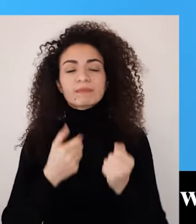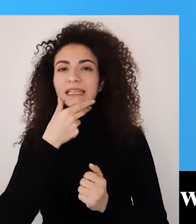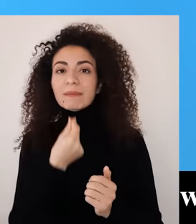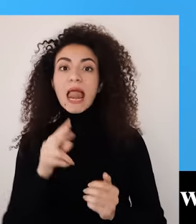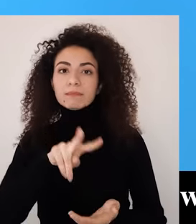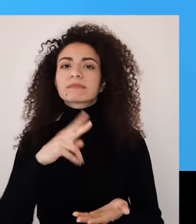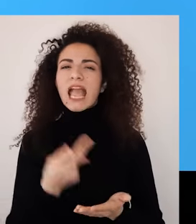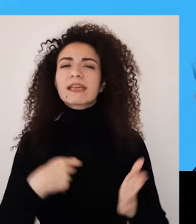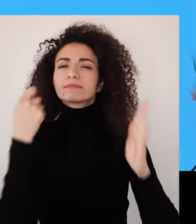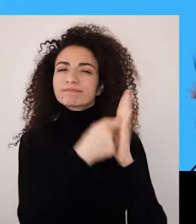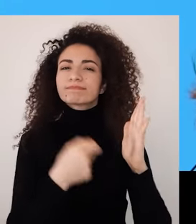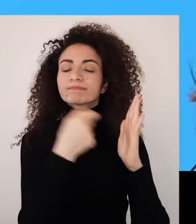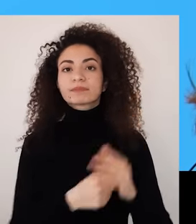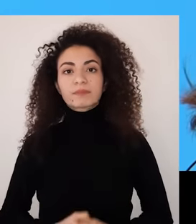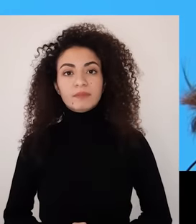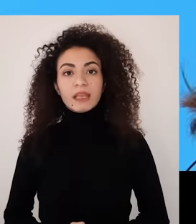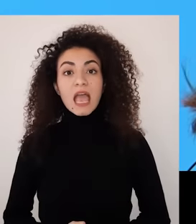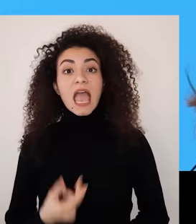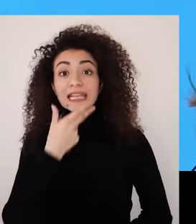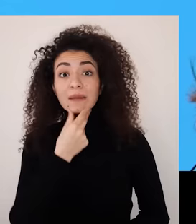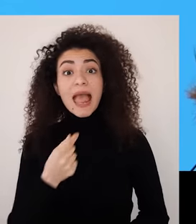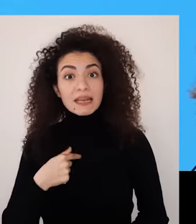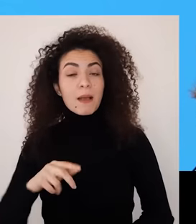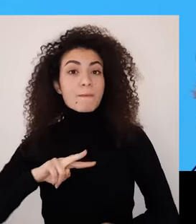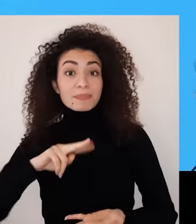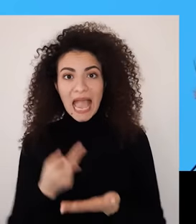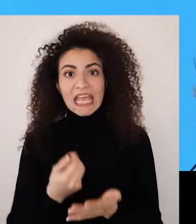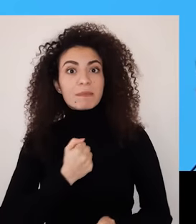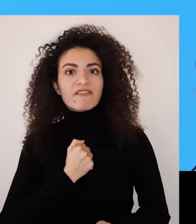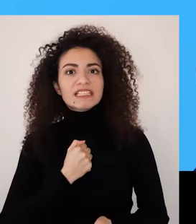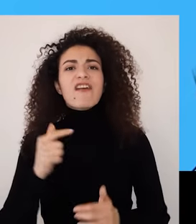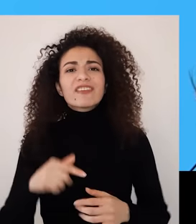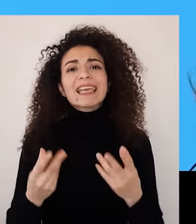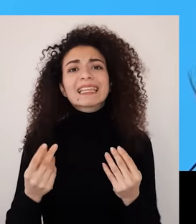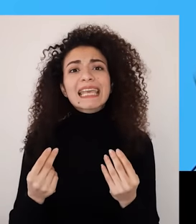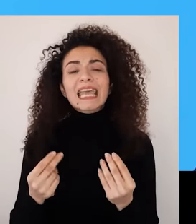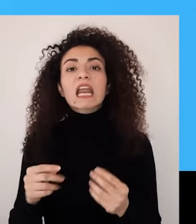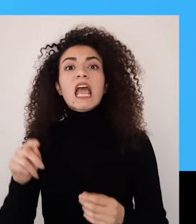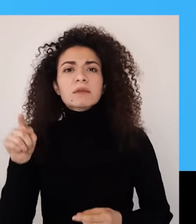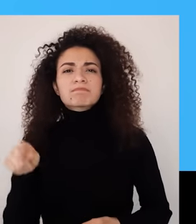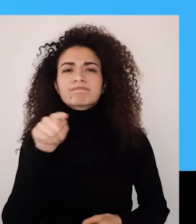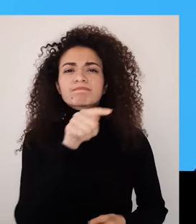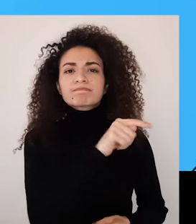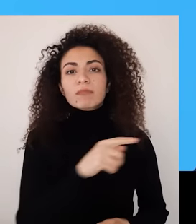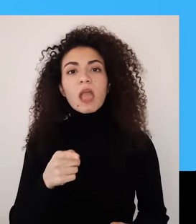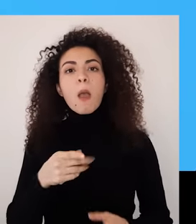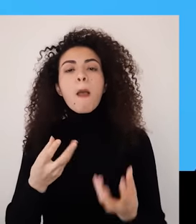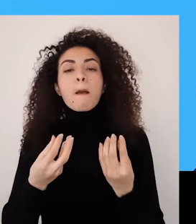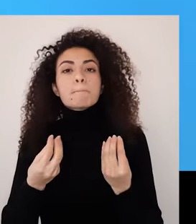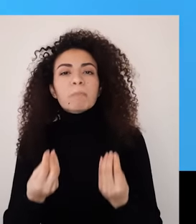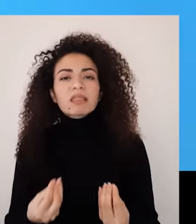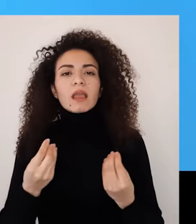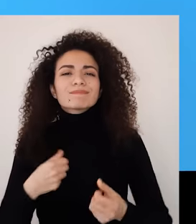لتحقيقه بالواقع ولكن بمسيرة التغيير وتحقيق الزاد هناك أمور بتدفعنا للأمام لتخطي